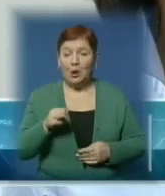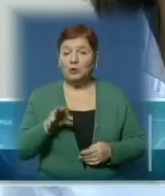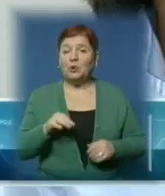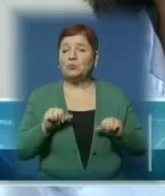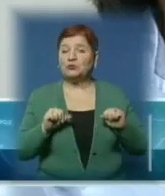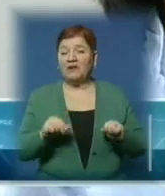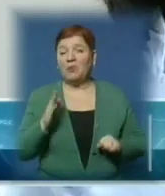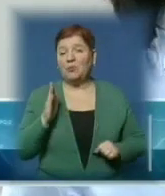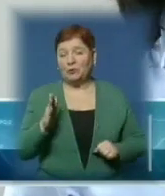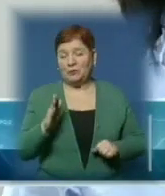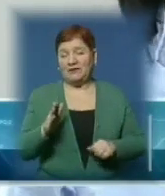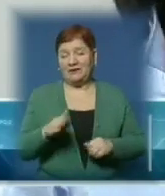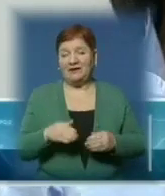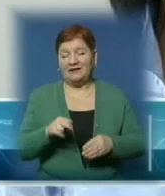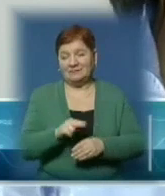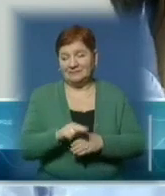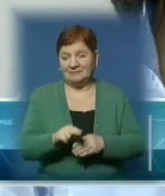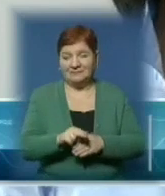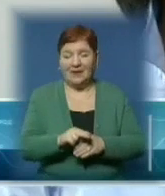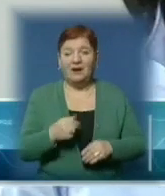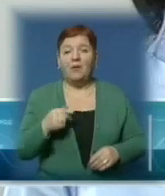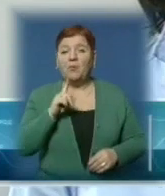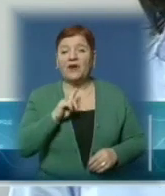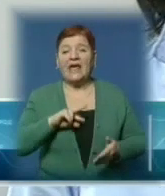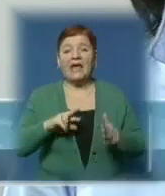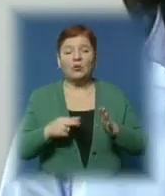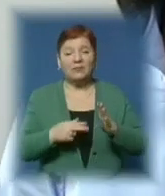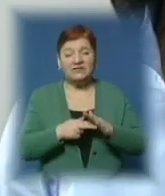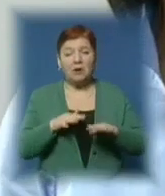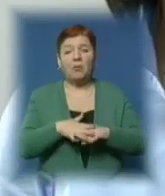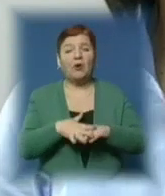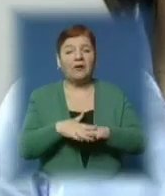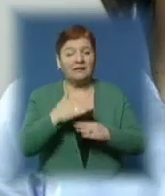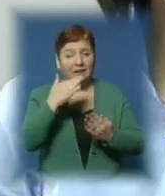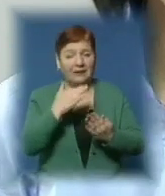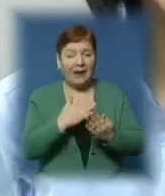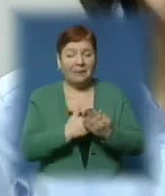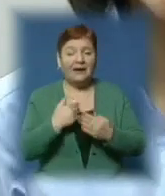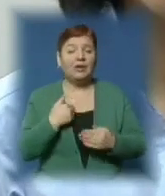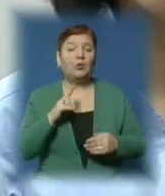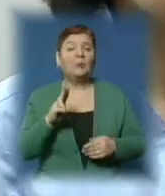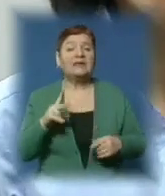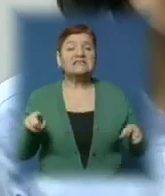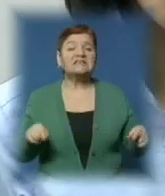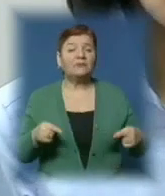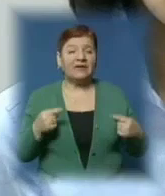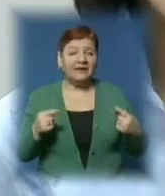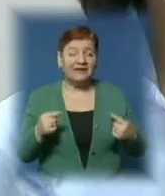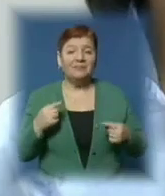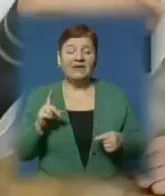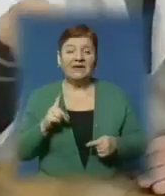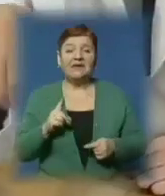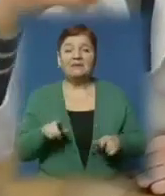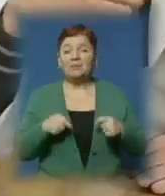безкоштовне надання допомоги. Поки зараз йдуть економічні обрахунки цієї програми, яка ми зараз створили, розробили і дали на